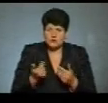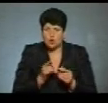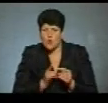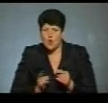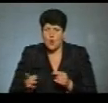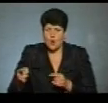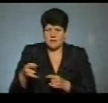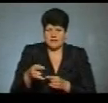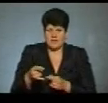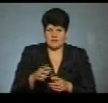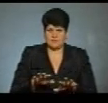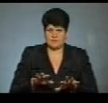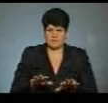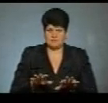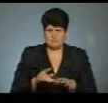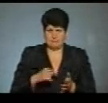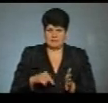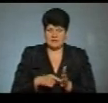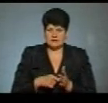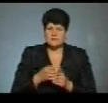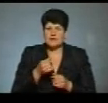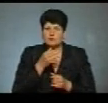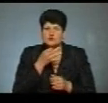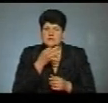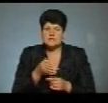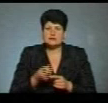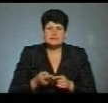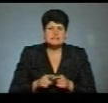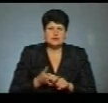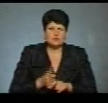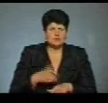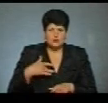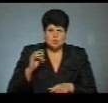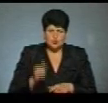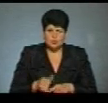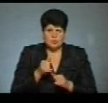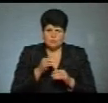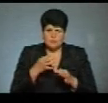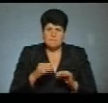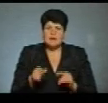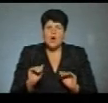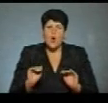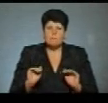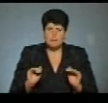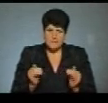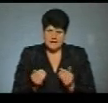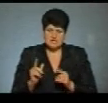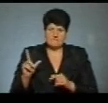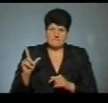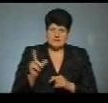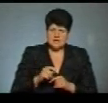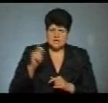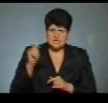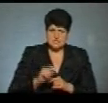місто приватному транспорту. Я не скажу, що це настільки кардинально, що забороняється в'їзд і виїзд. Ми обмежуємо в'їзд і